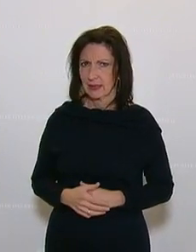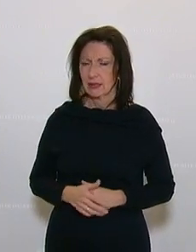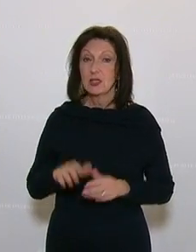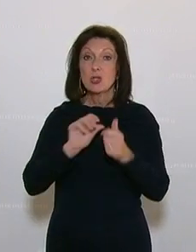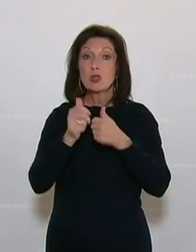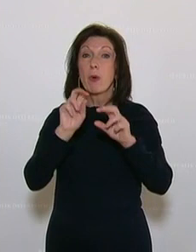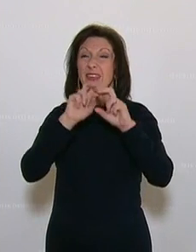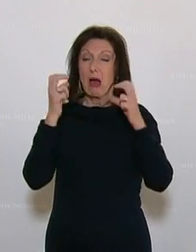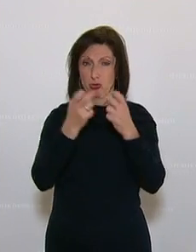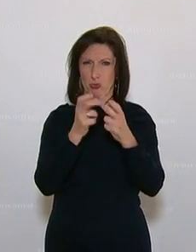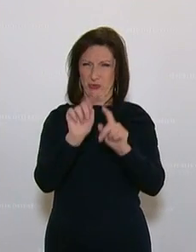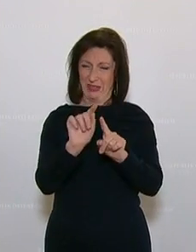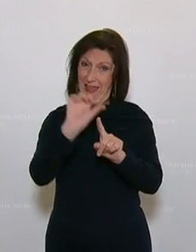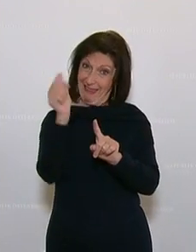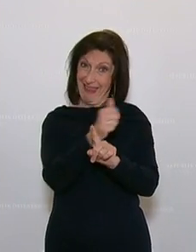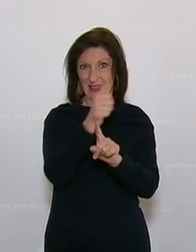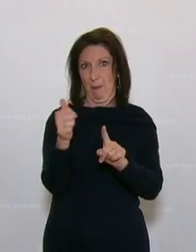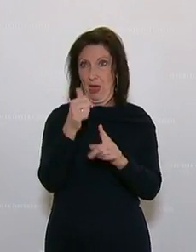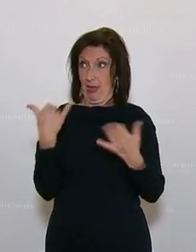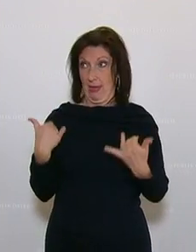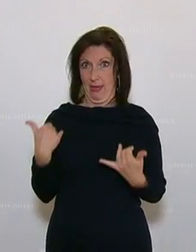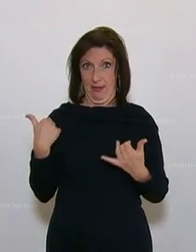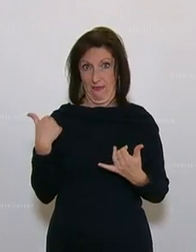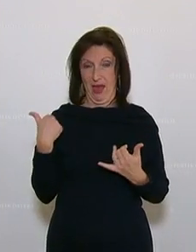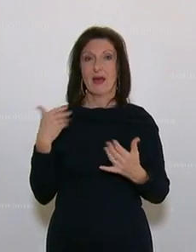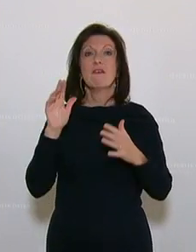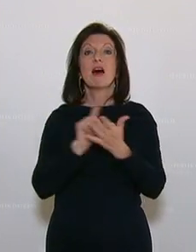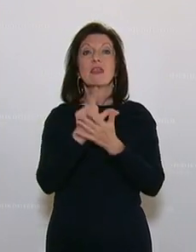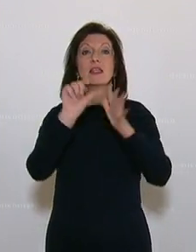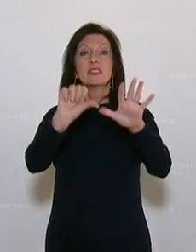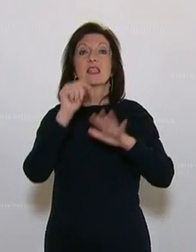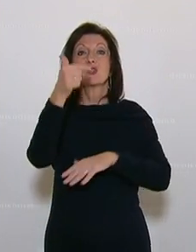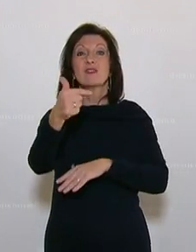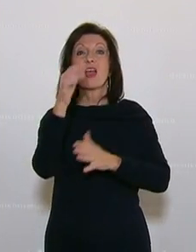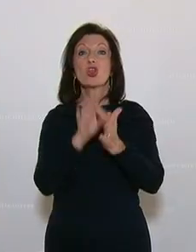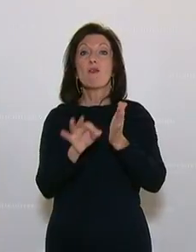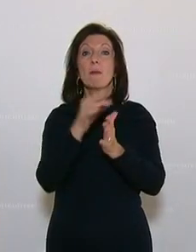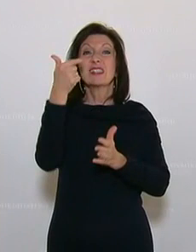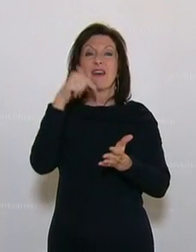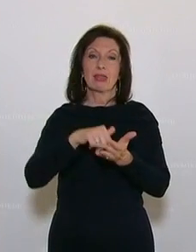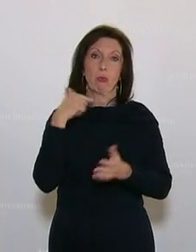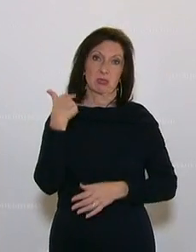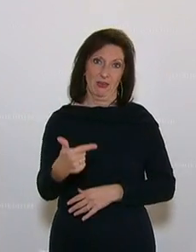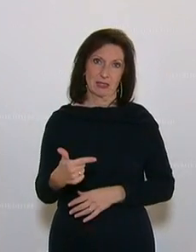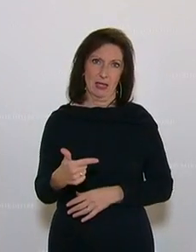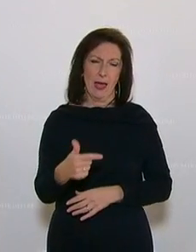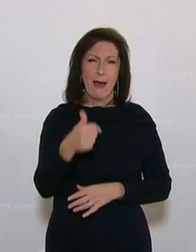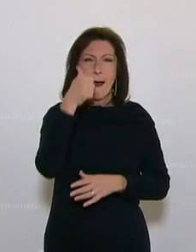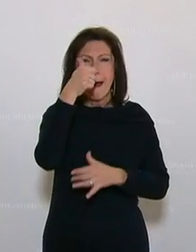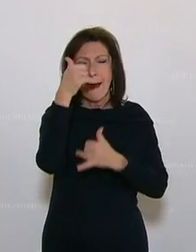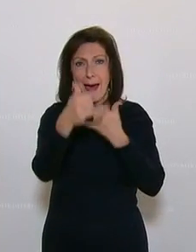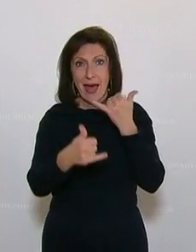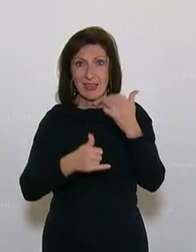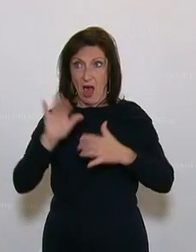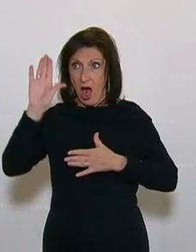Der Sportausschuss, der erste Sportausschuss dieser Gesetzgebungsperiode, fand am 26. November 2020 statt. Also mehr als ein Jahr